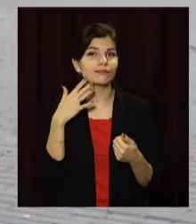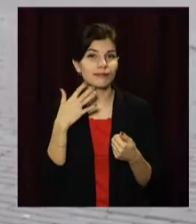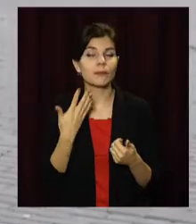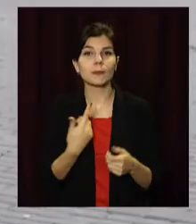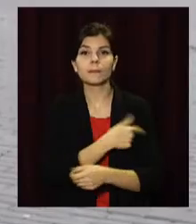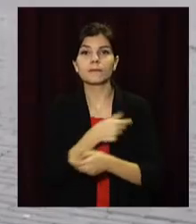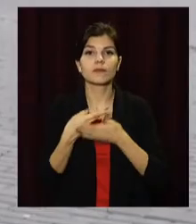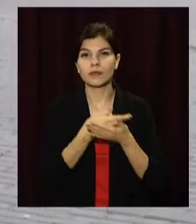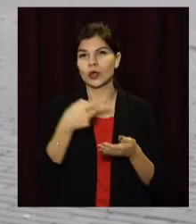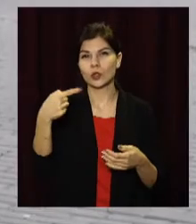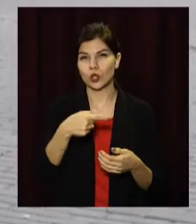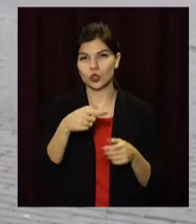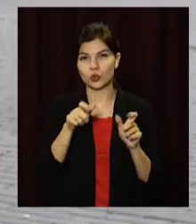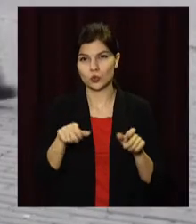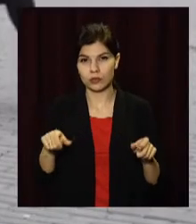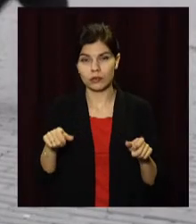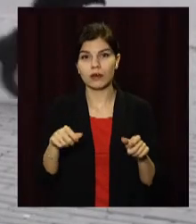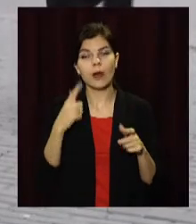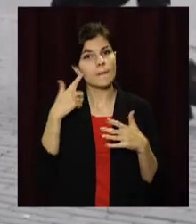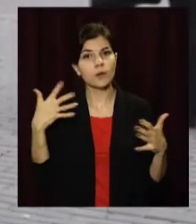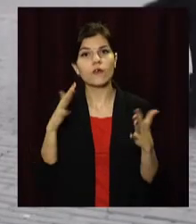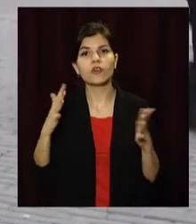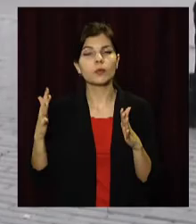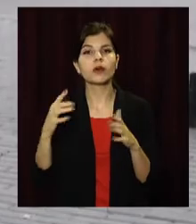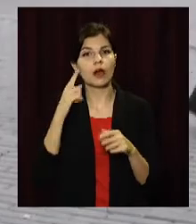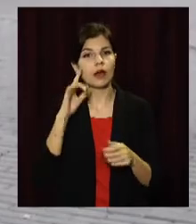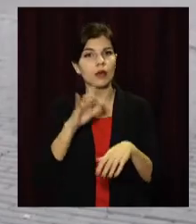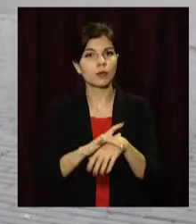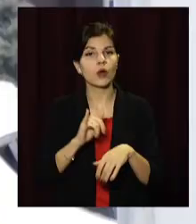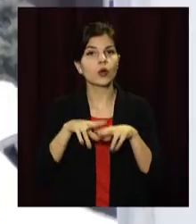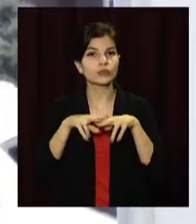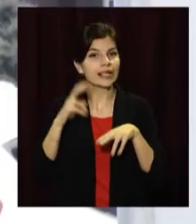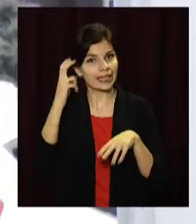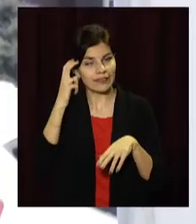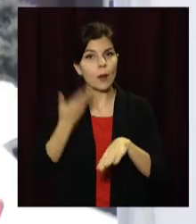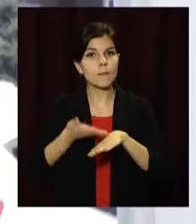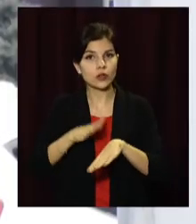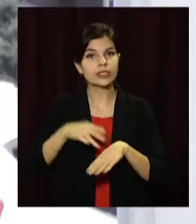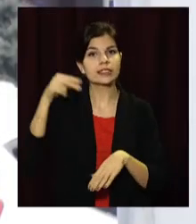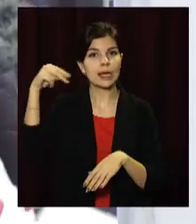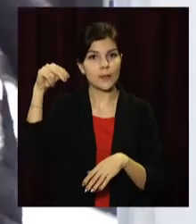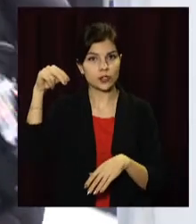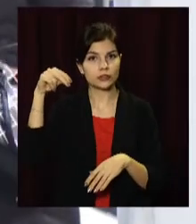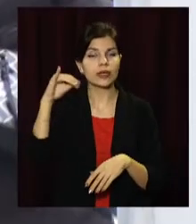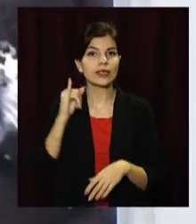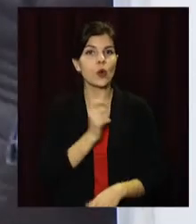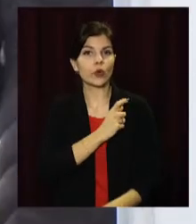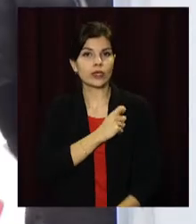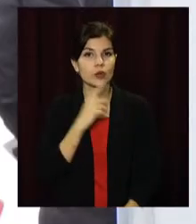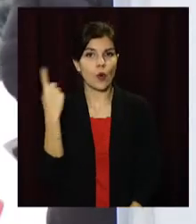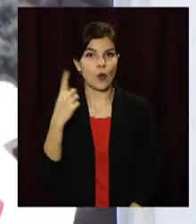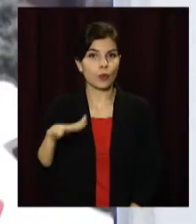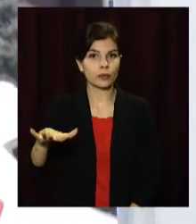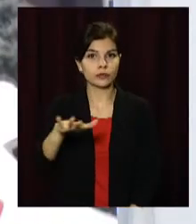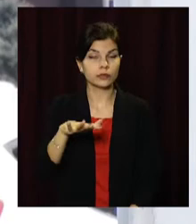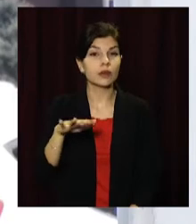Ушпитали ли тисячу пацієнтів. Найбільше нових випадків COVID-19 зафіксували у столиці, Полтавській, Запорізькій та Одеській областях.